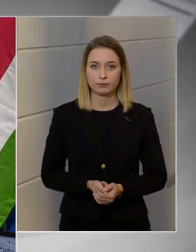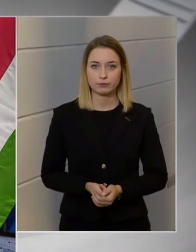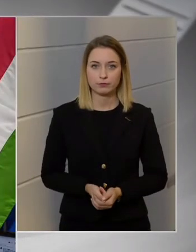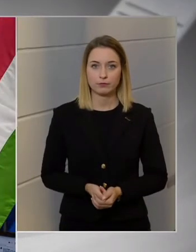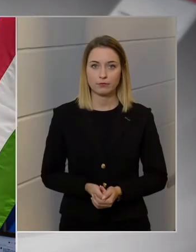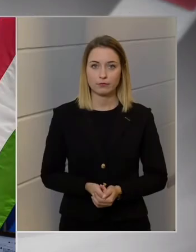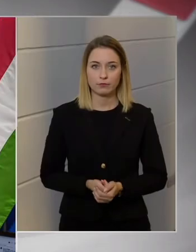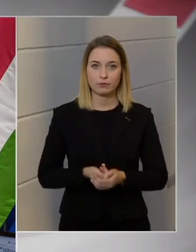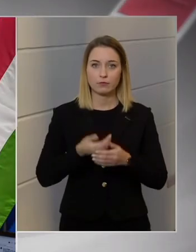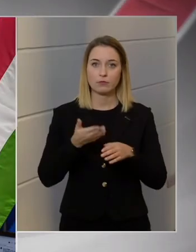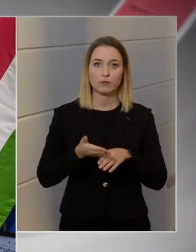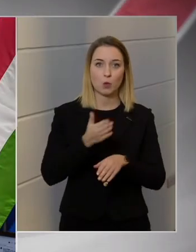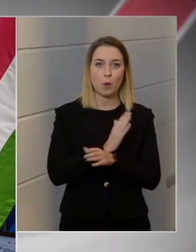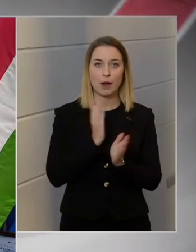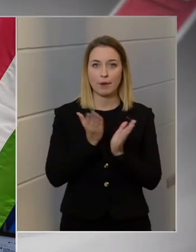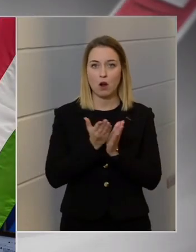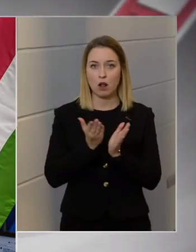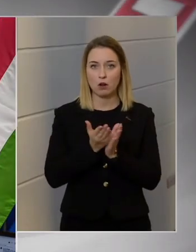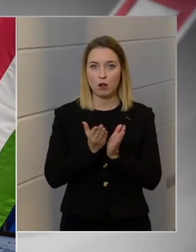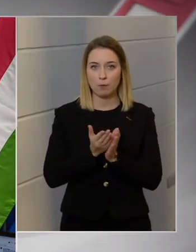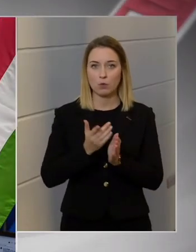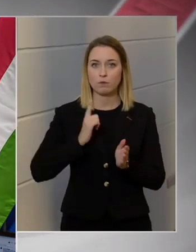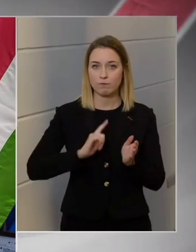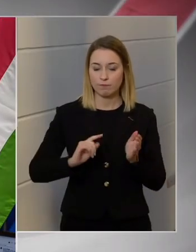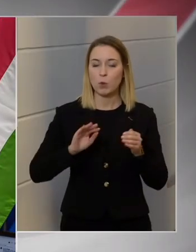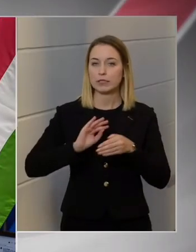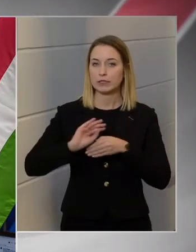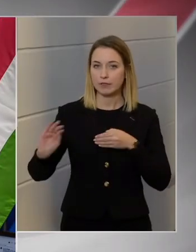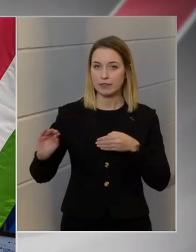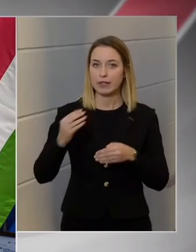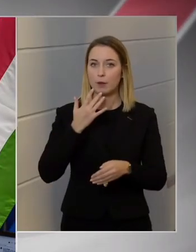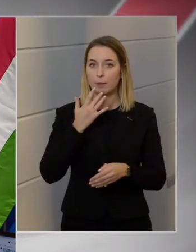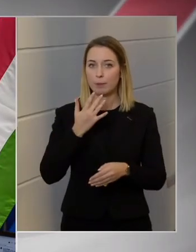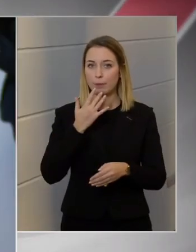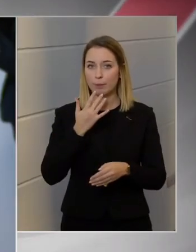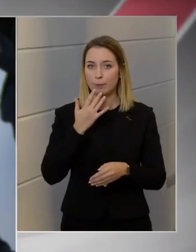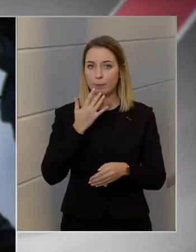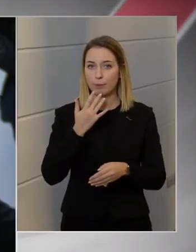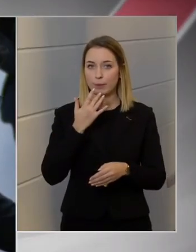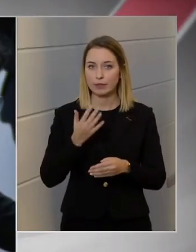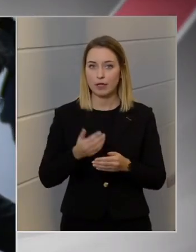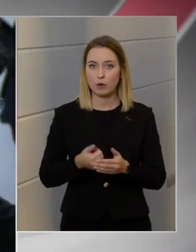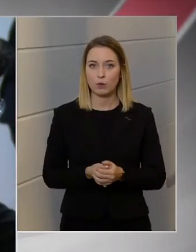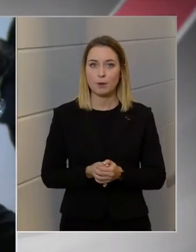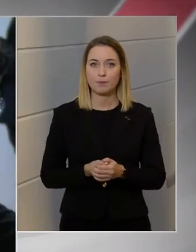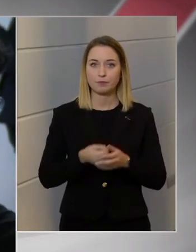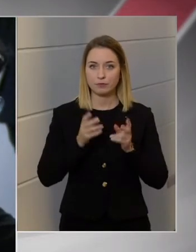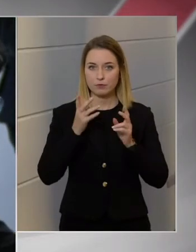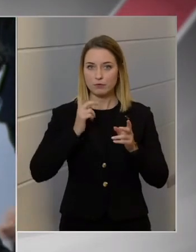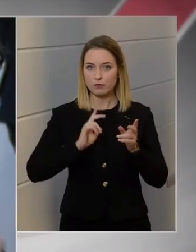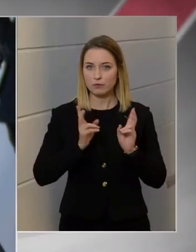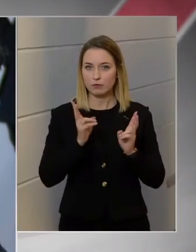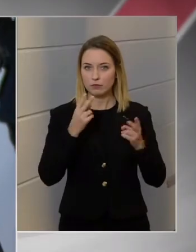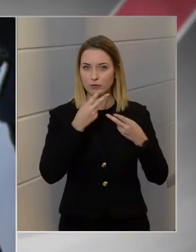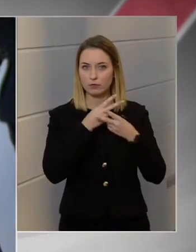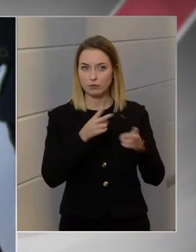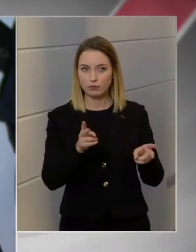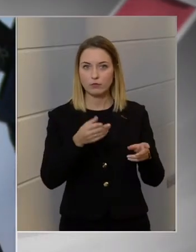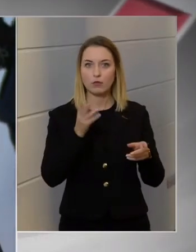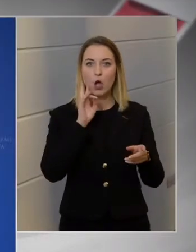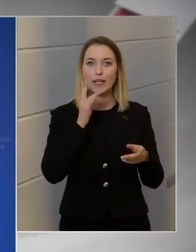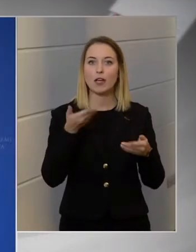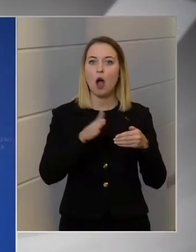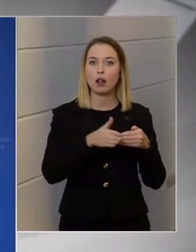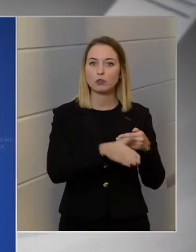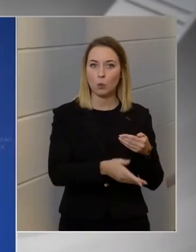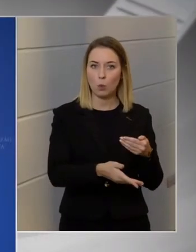A korábbi alkalmakkor voltak kivételek, így például a haldoklókat látogathatták a hozzátartozók. Ez a kivétel most is van maradt?